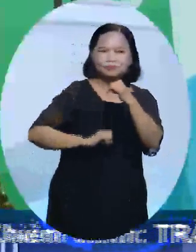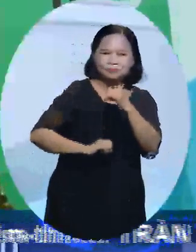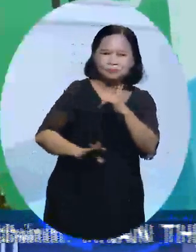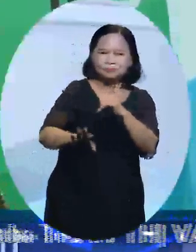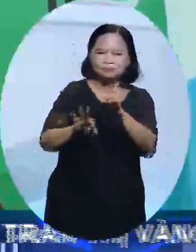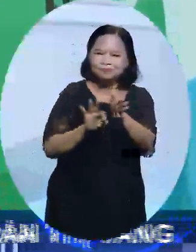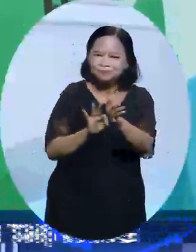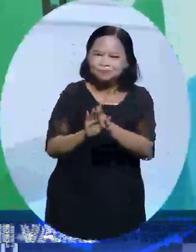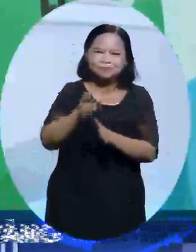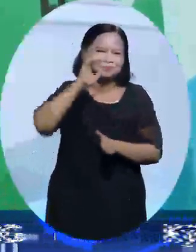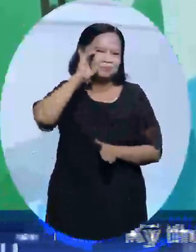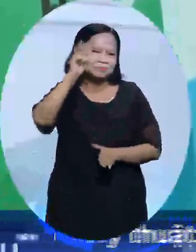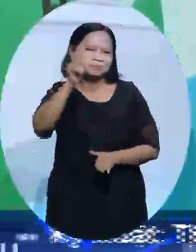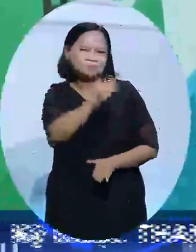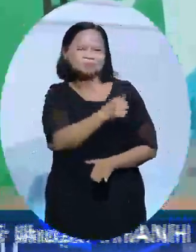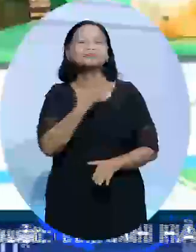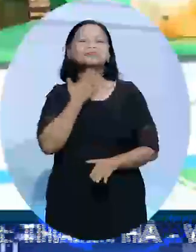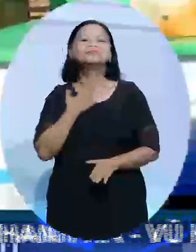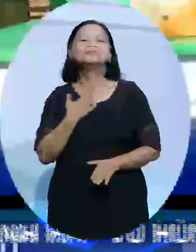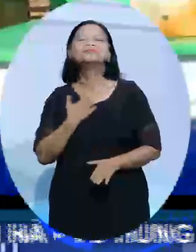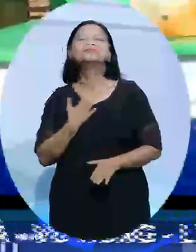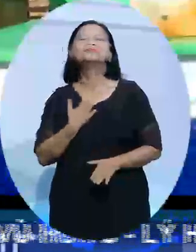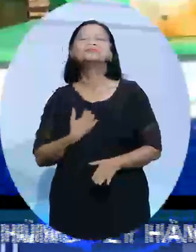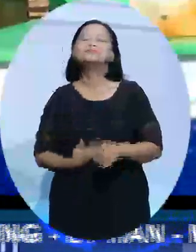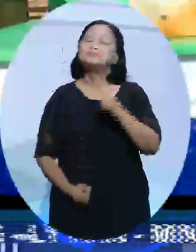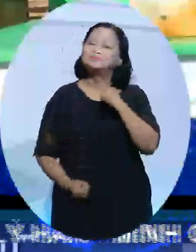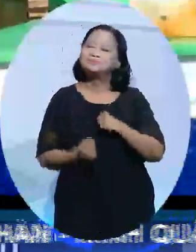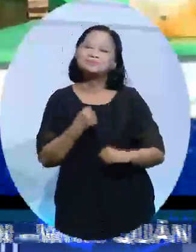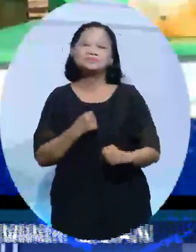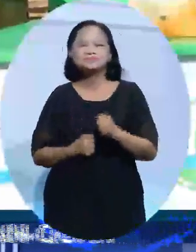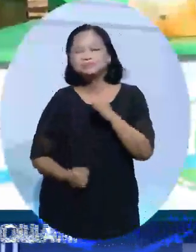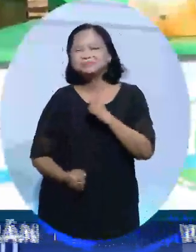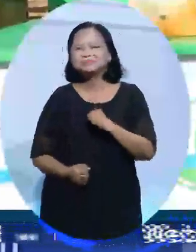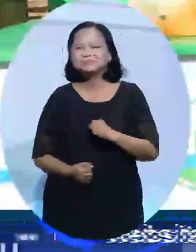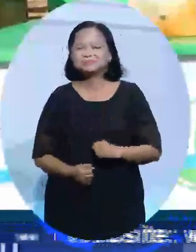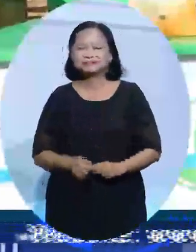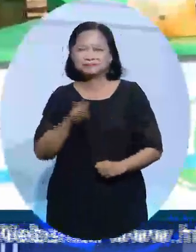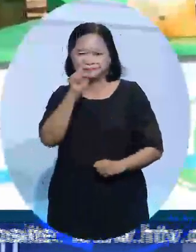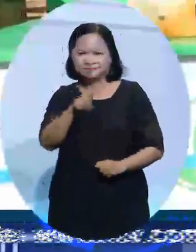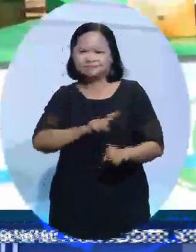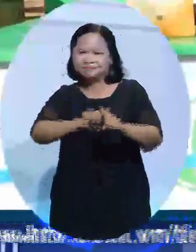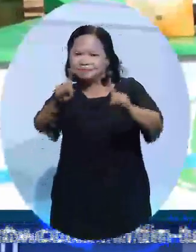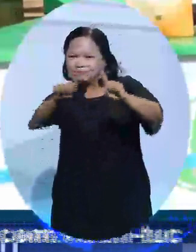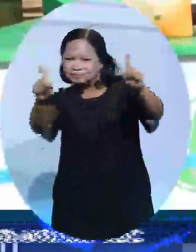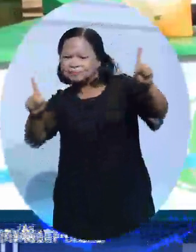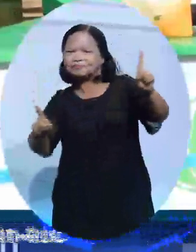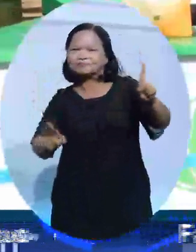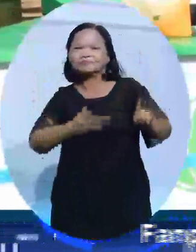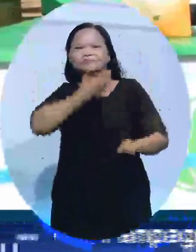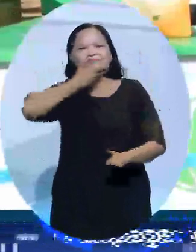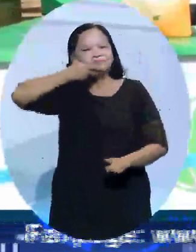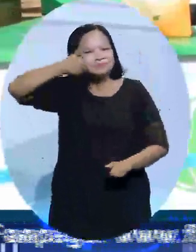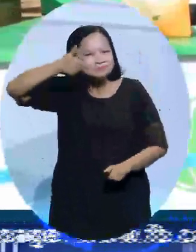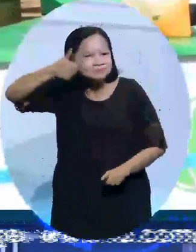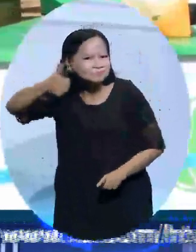truyền được nguồn cảm hứng cho những người yêu thích vận động. Các có rất nhiều cự li khác nhau thể hiện một tinh thần rất tuyệt vời trong